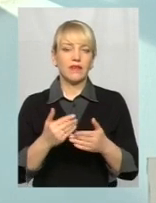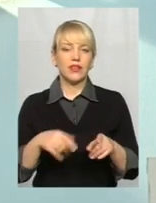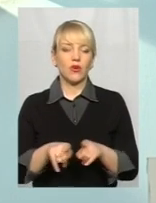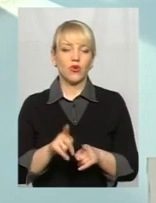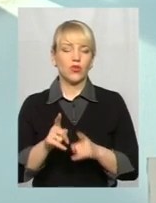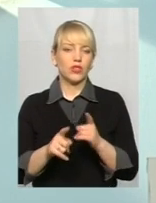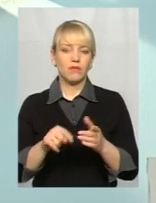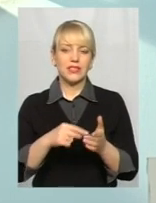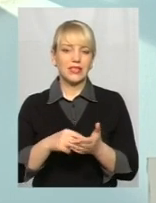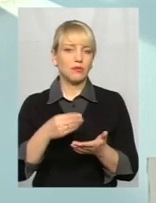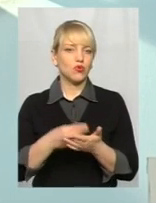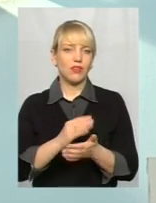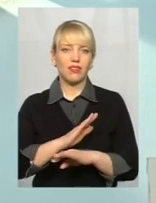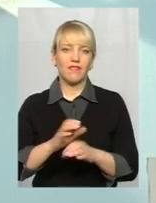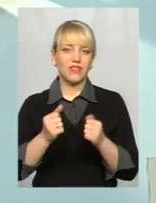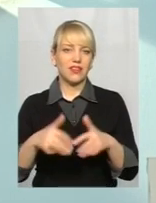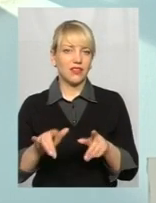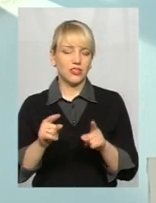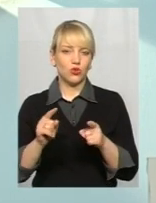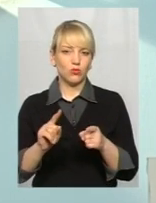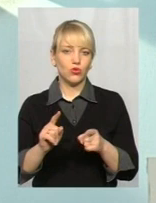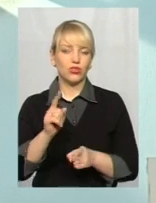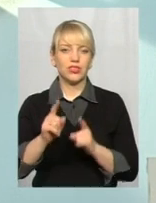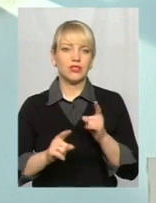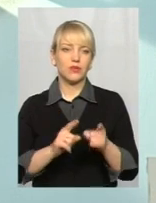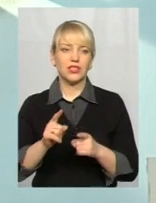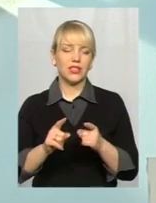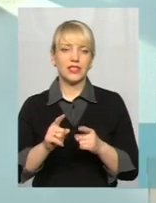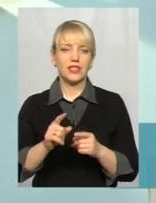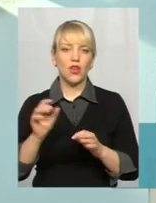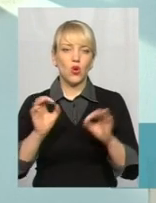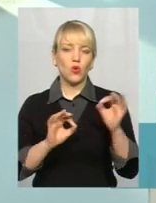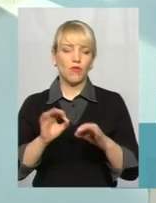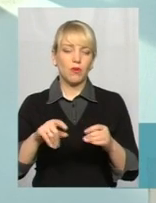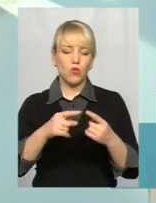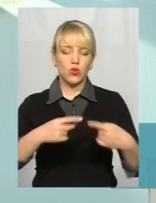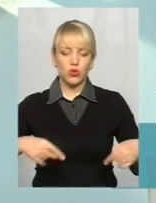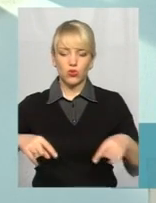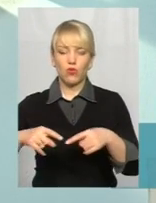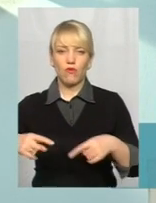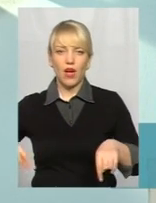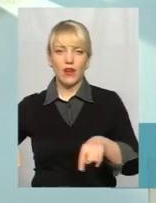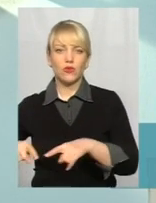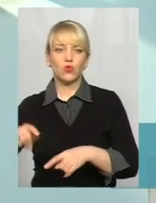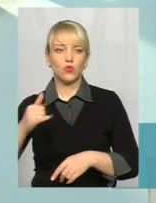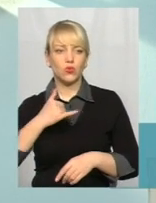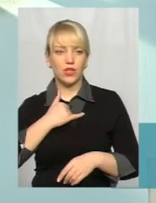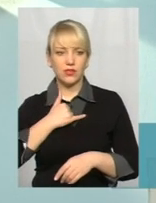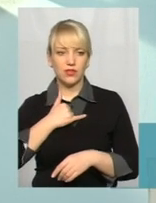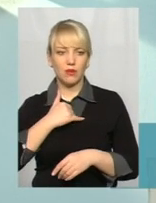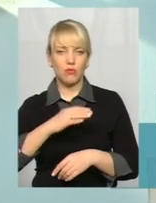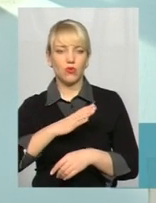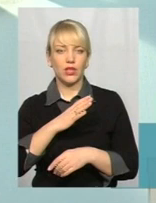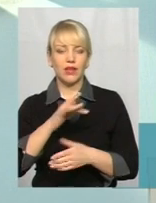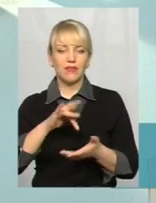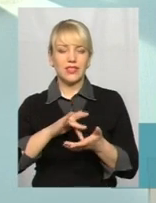бюджет не втратить, тому що змінилися коефіцієнти по зонуванню. Відповідно, в нас було в